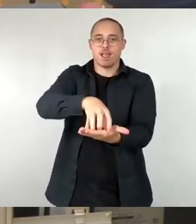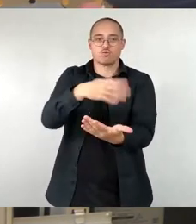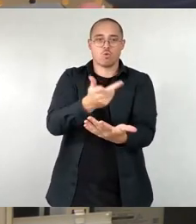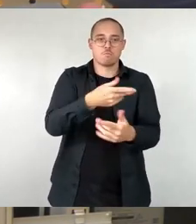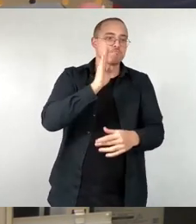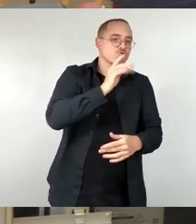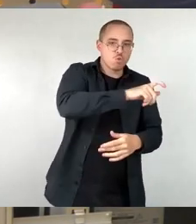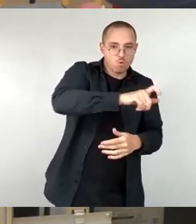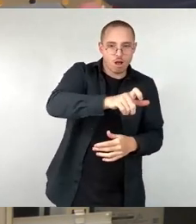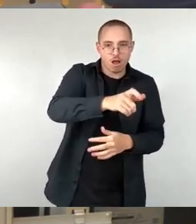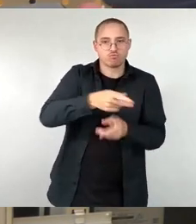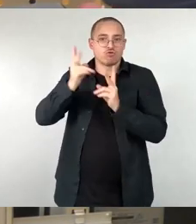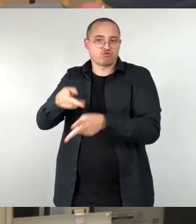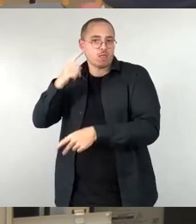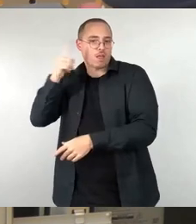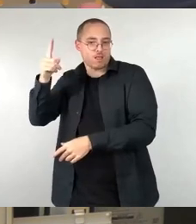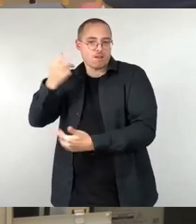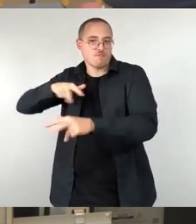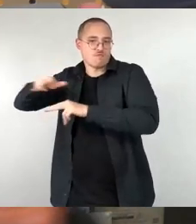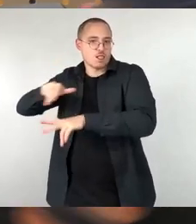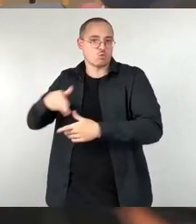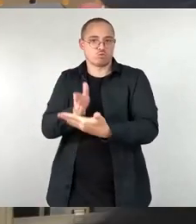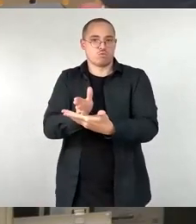hier in gelebte Praxis überführen. Dankeschön.